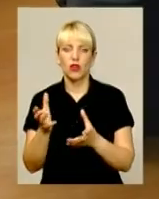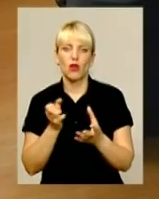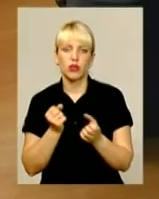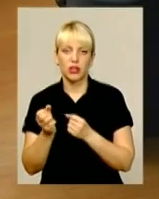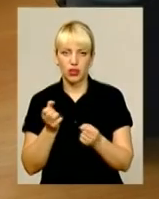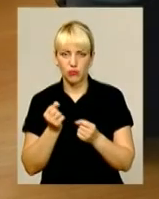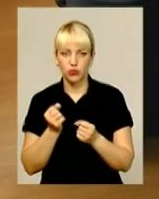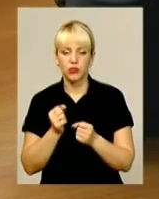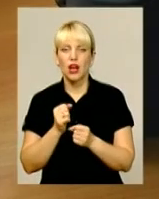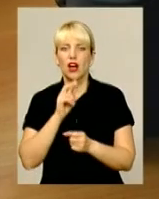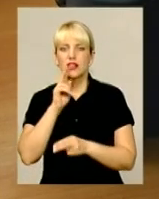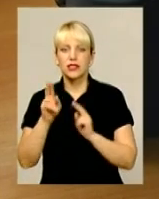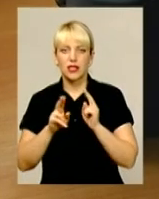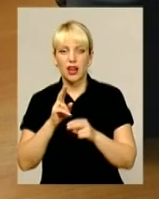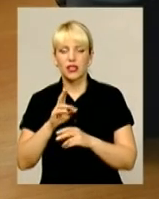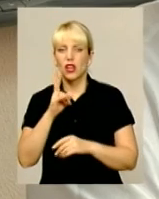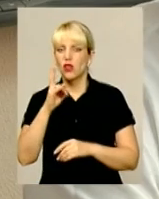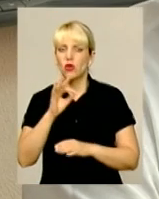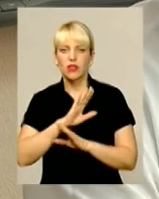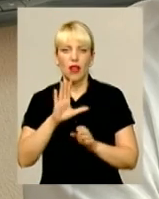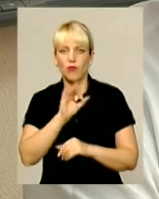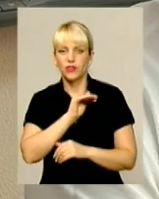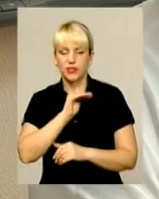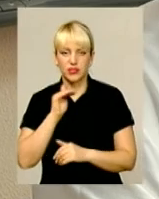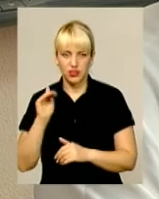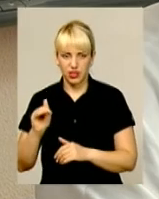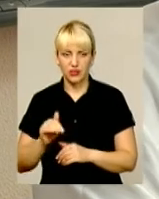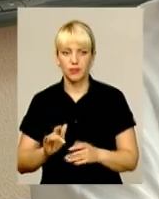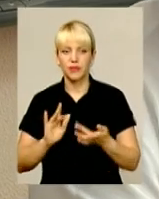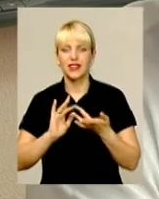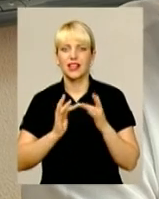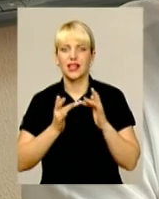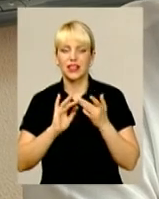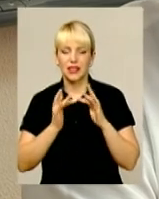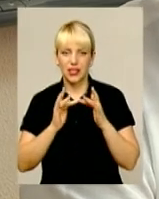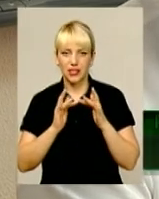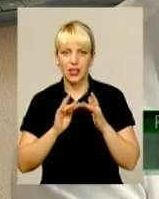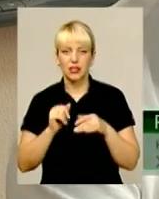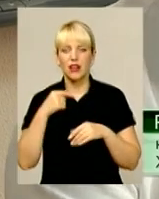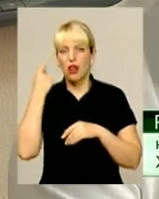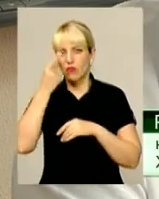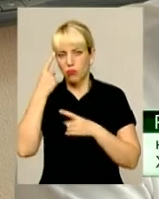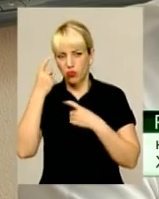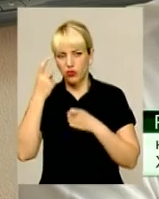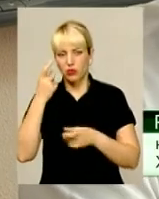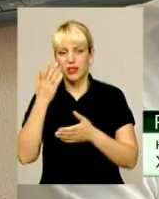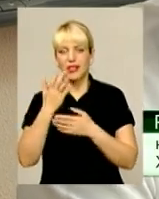побори. Утім, таким повідомленням вірять. І в мережі інтернет, і в групі, і особливо в особистих повідомлень надходять інформація про те,